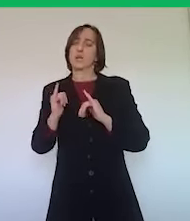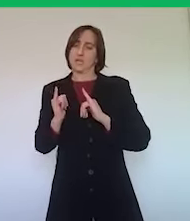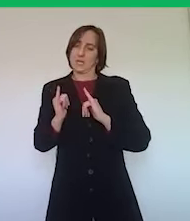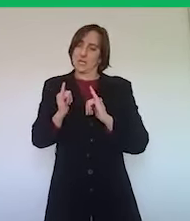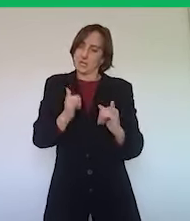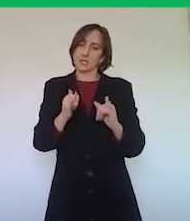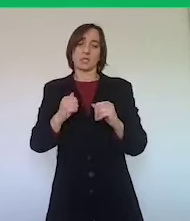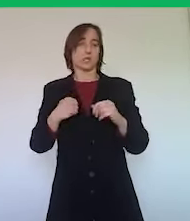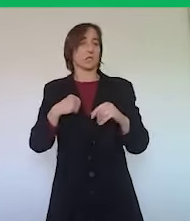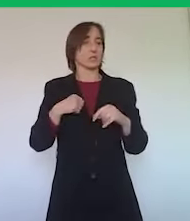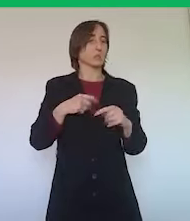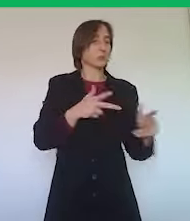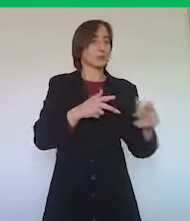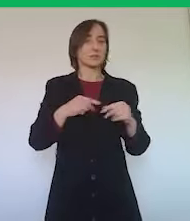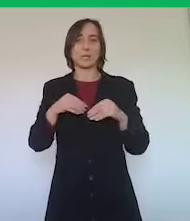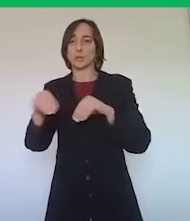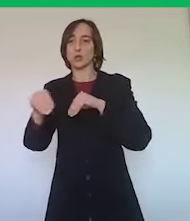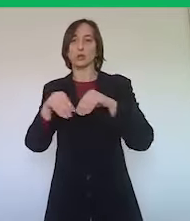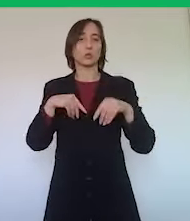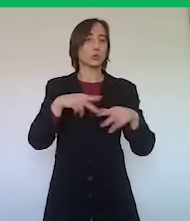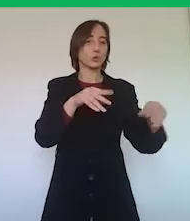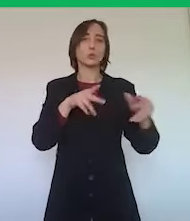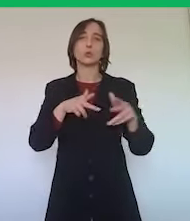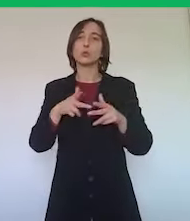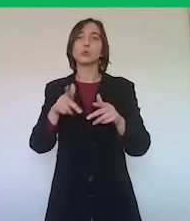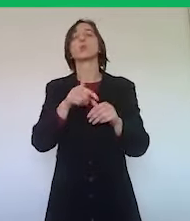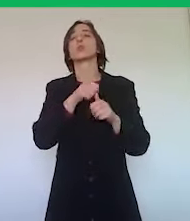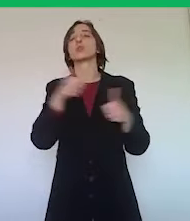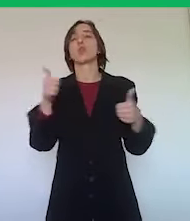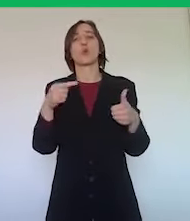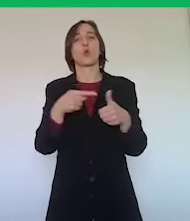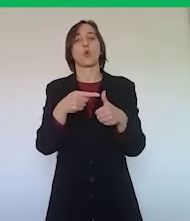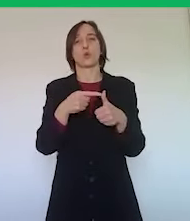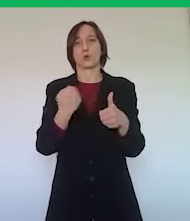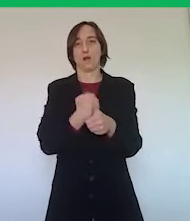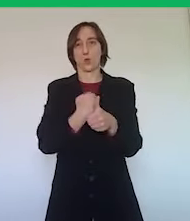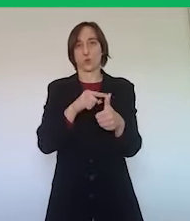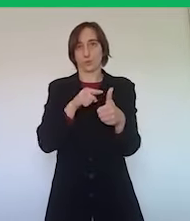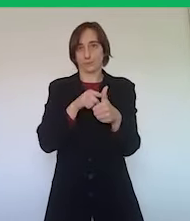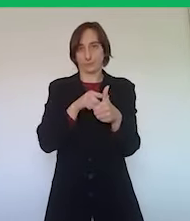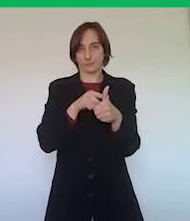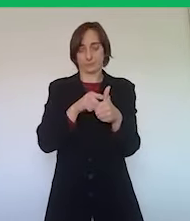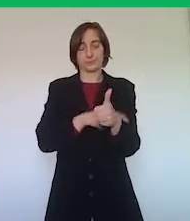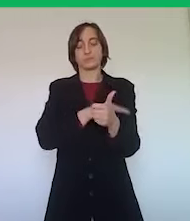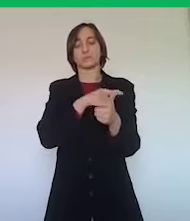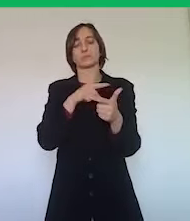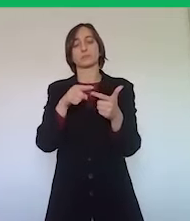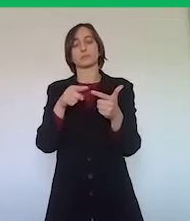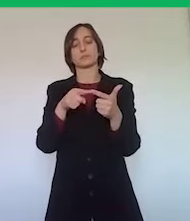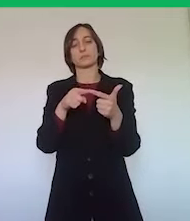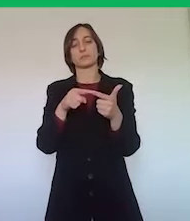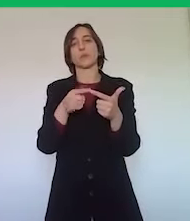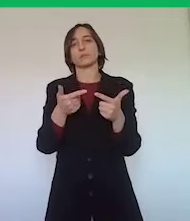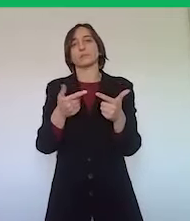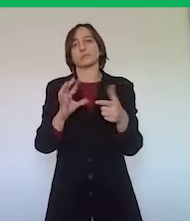unicamente per ragioni di lavoro, per ragioni legate